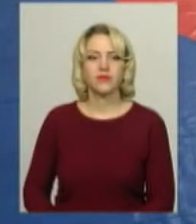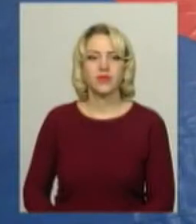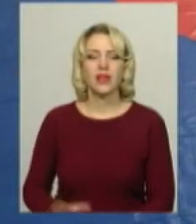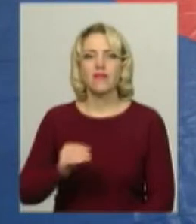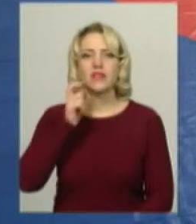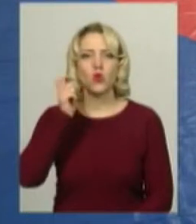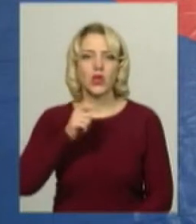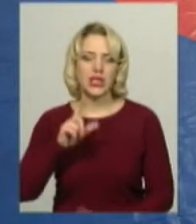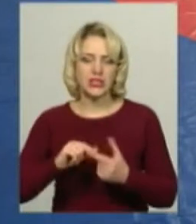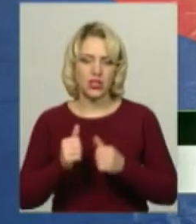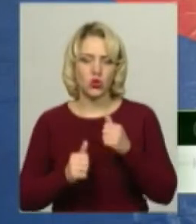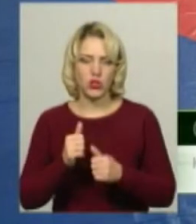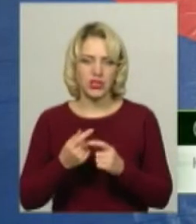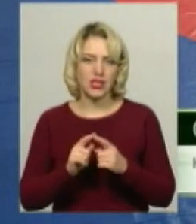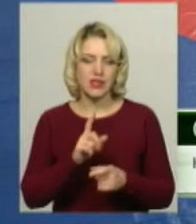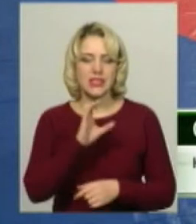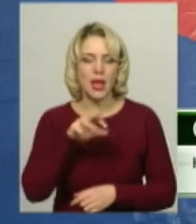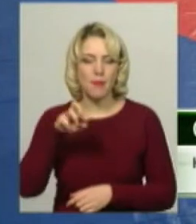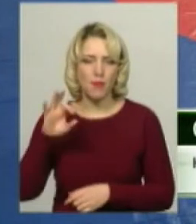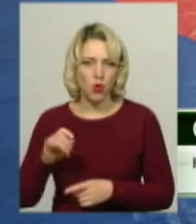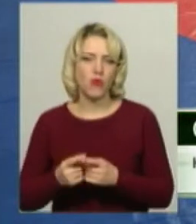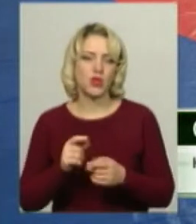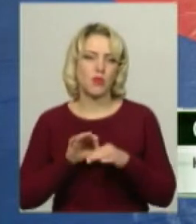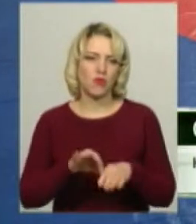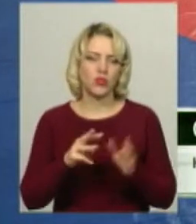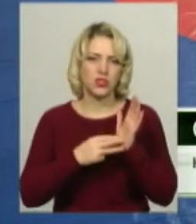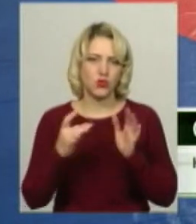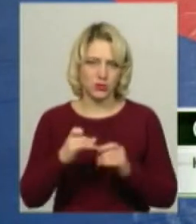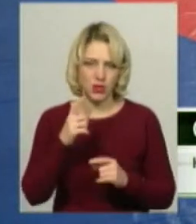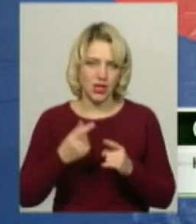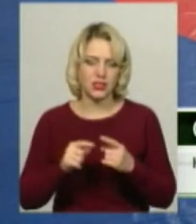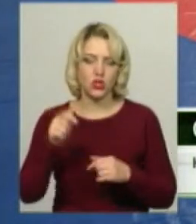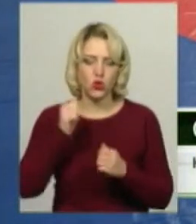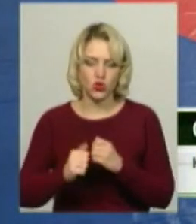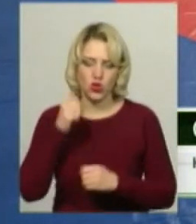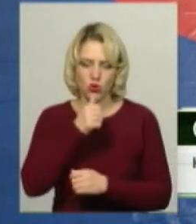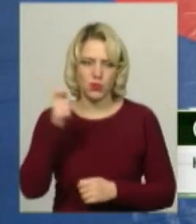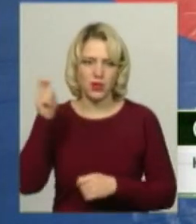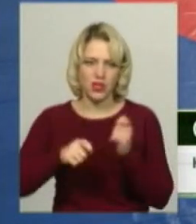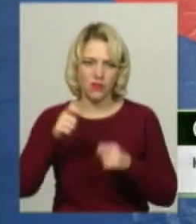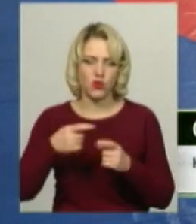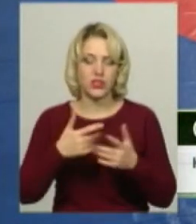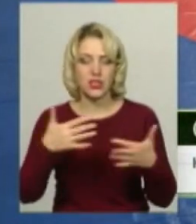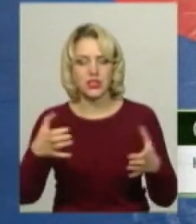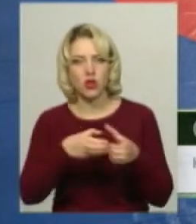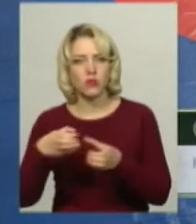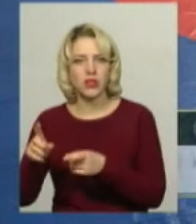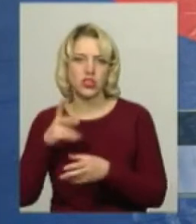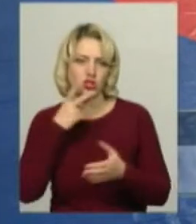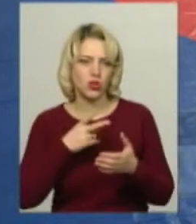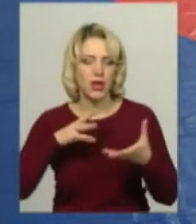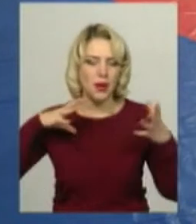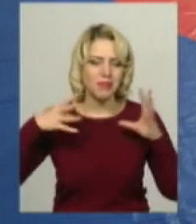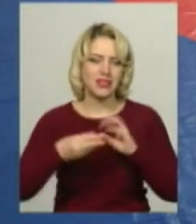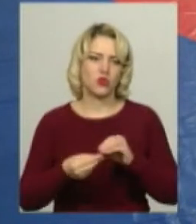Всеукраїнський турнір з бойового самбо в Шепетівці проводиться у восьме. І кожного року сюди приїжджають іногородні команди, щоб підбити